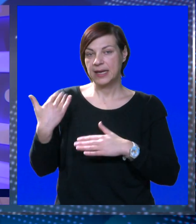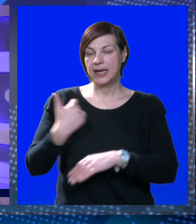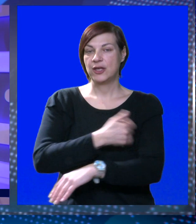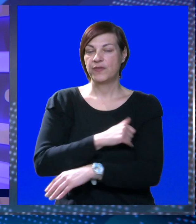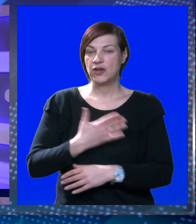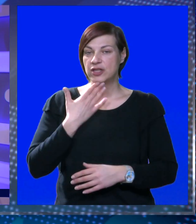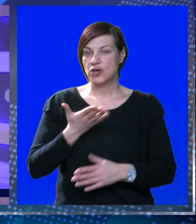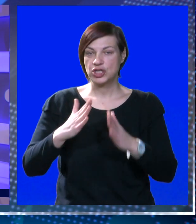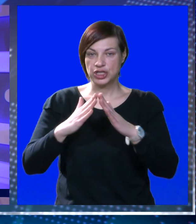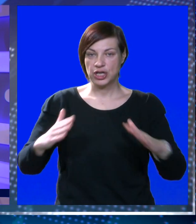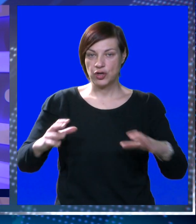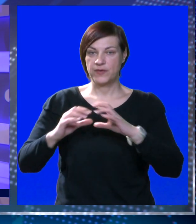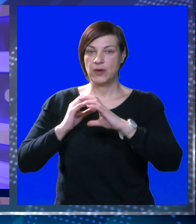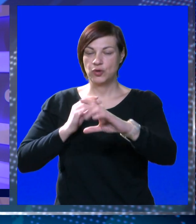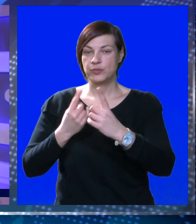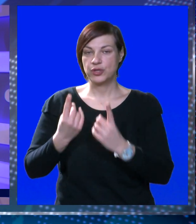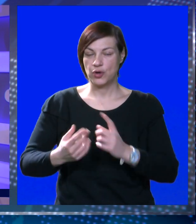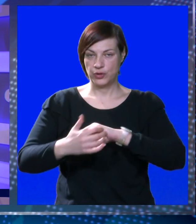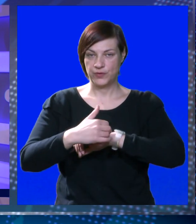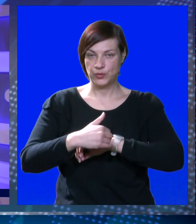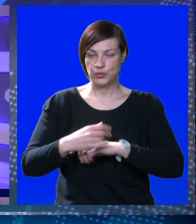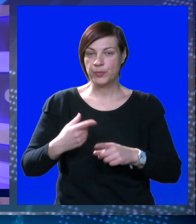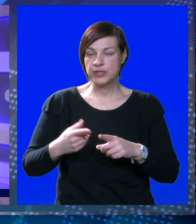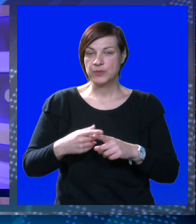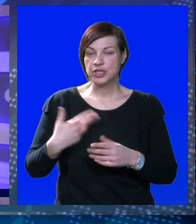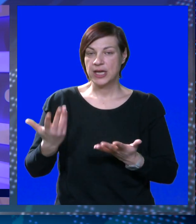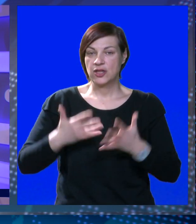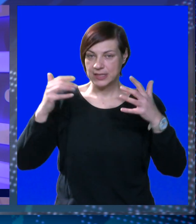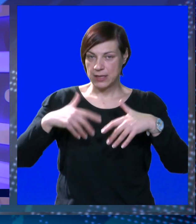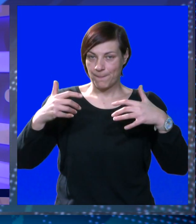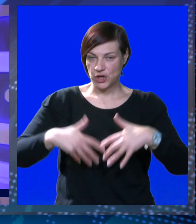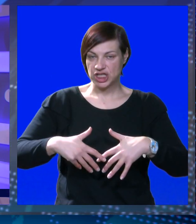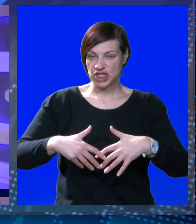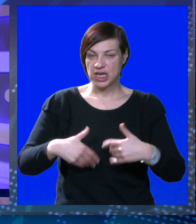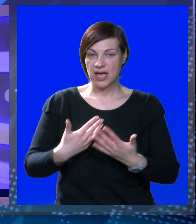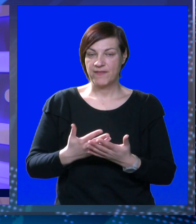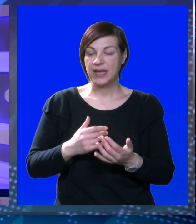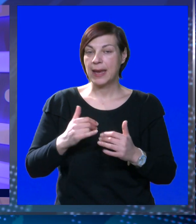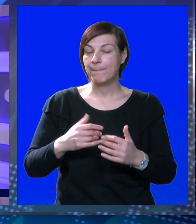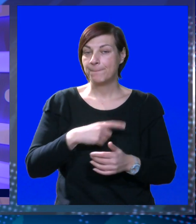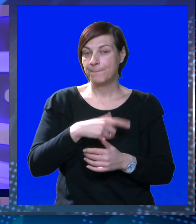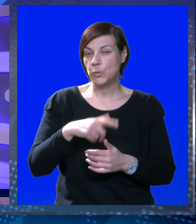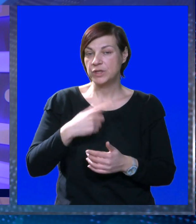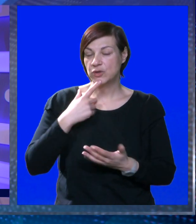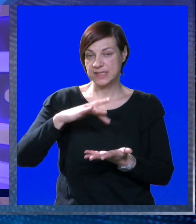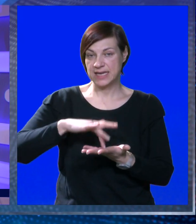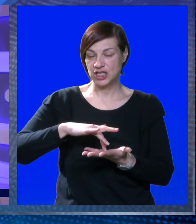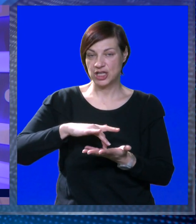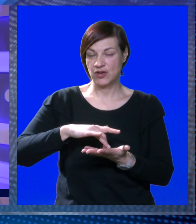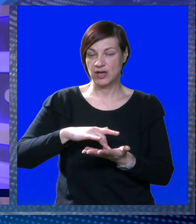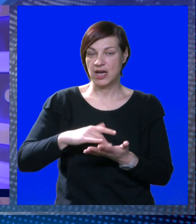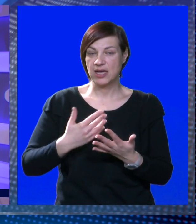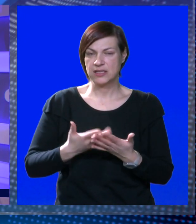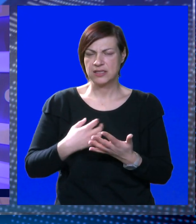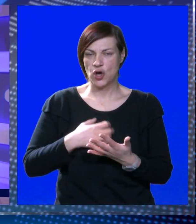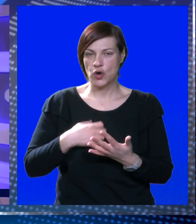Ranije ove godine oštećen je krov na autobusnom kolodvoru u Dubrovniku, zbog čega dolazi do prokišnjavanja. Putnici koji su se danas našli na toj